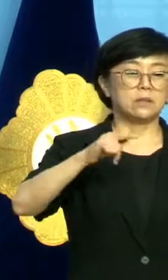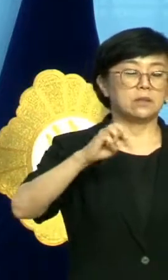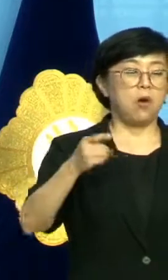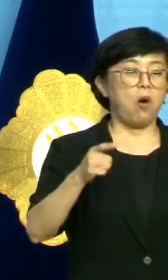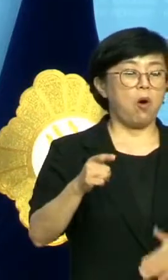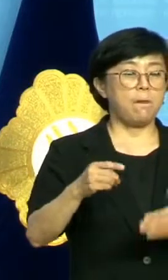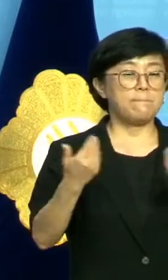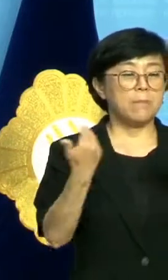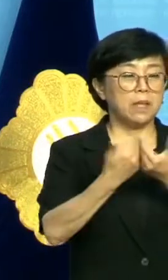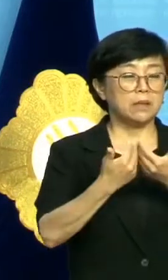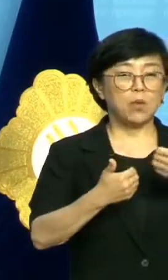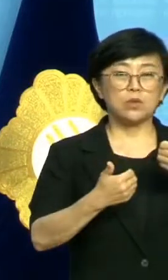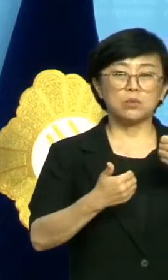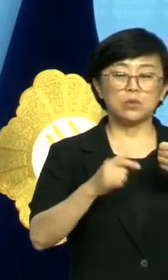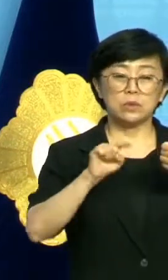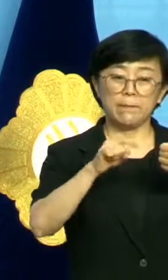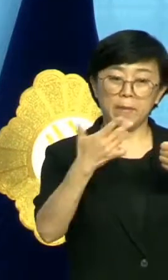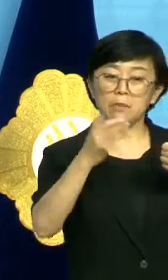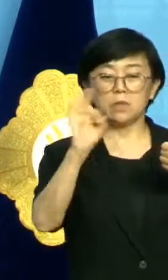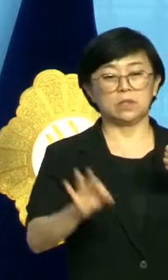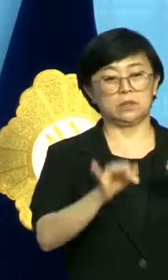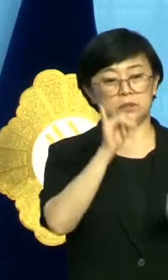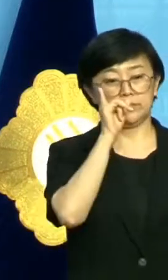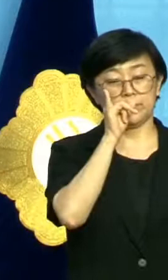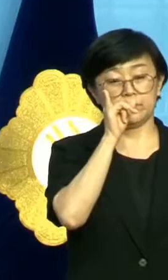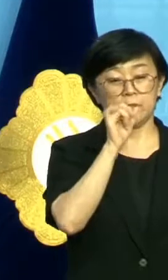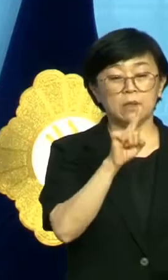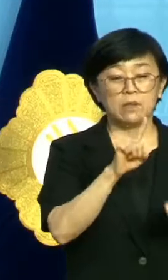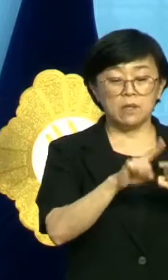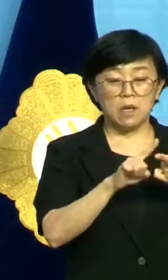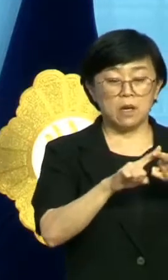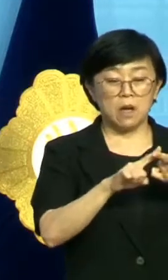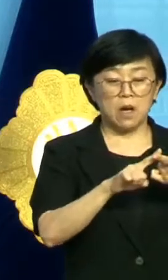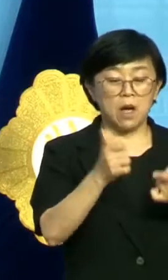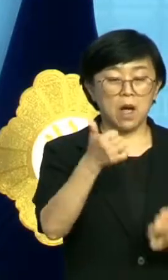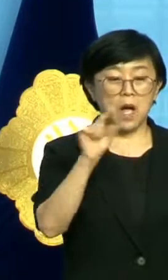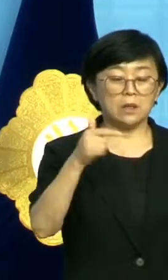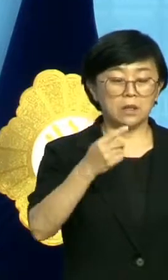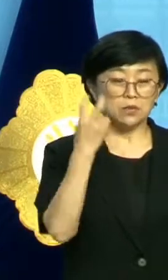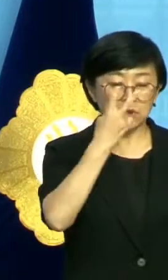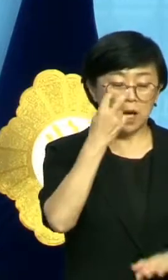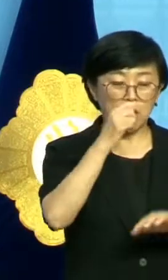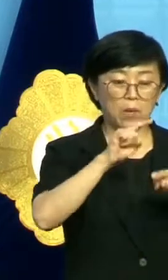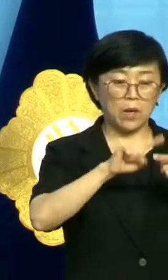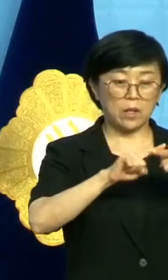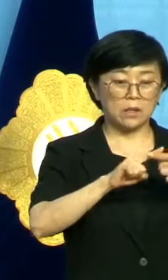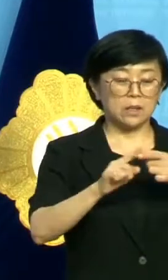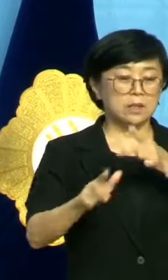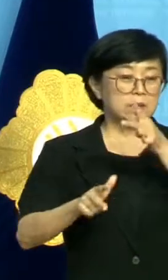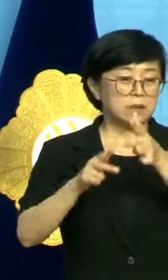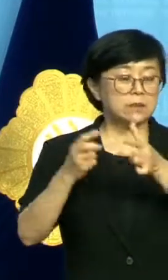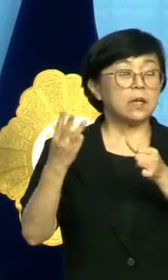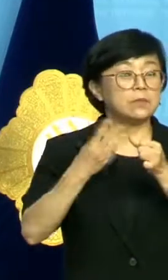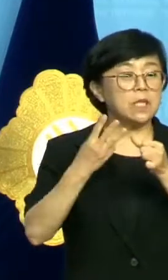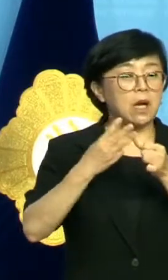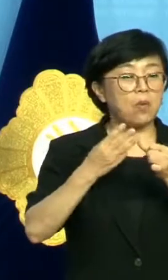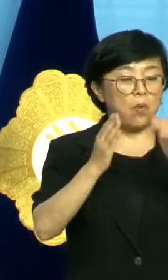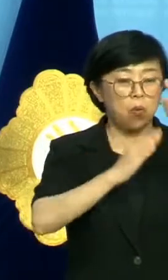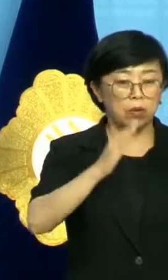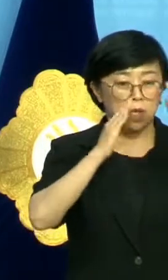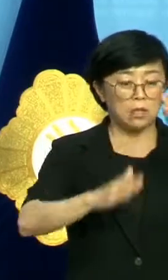55.8%로 나타났다. 이에 대해 한길 리서치는 제3자 공개 검증을 요구하며